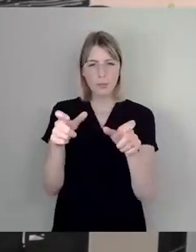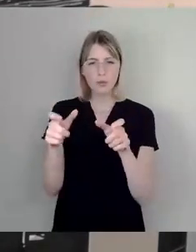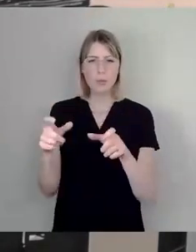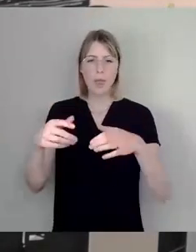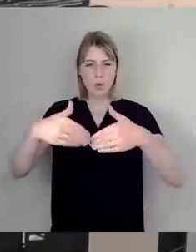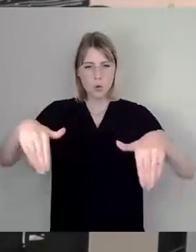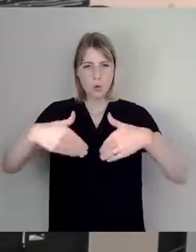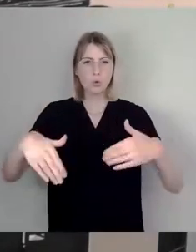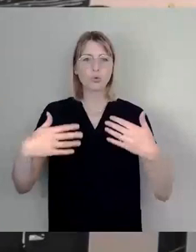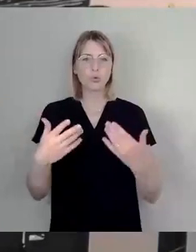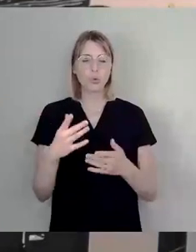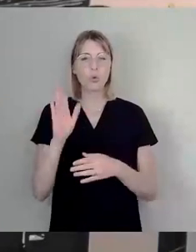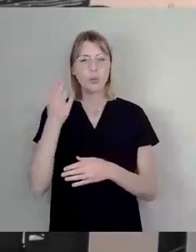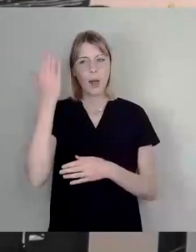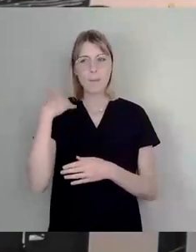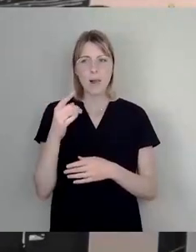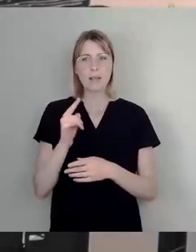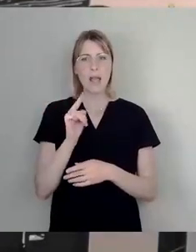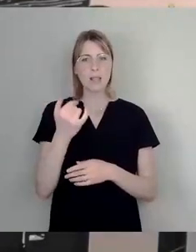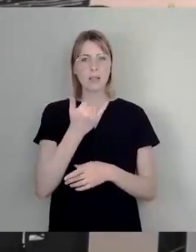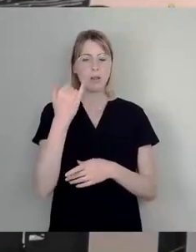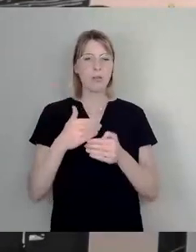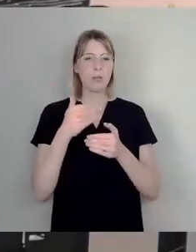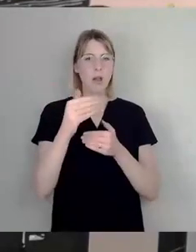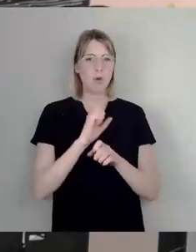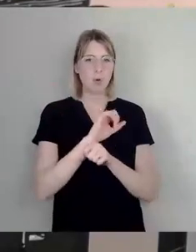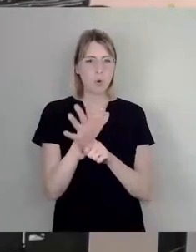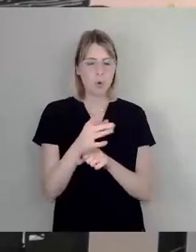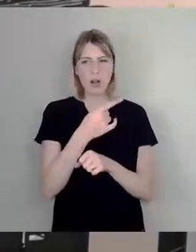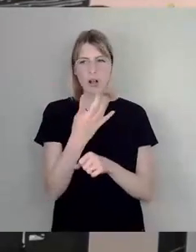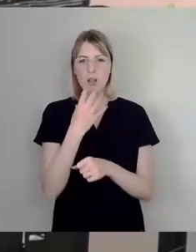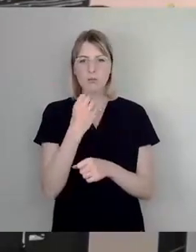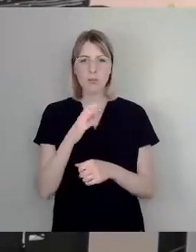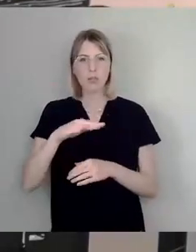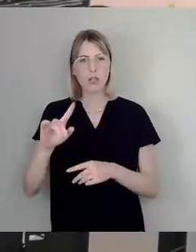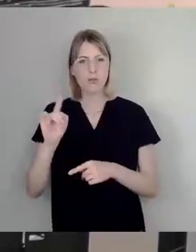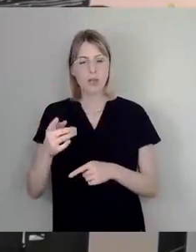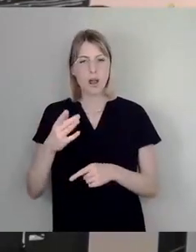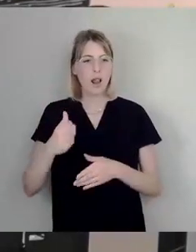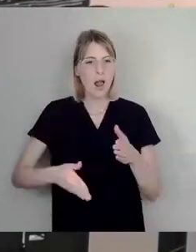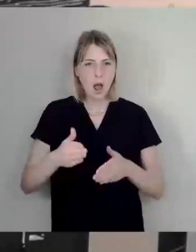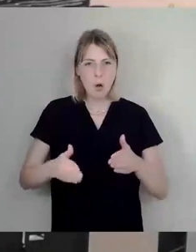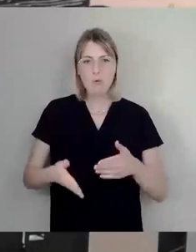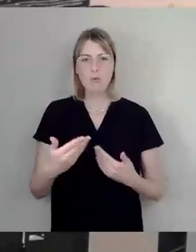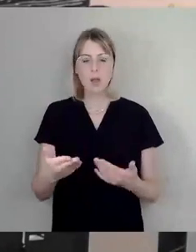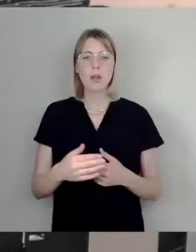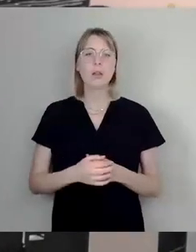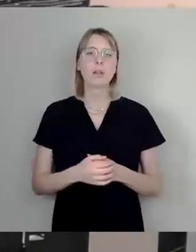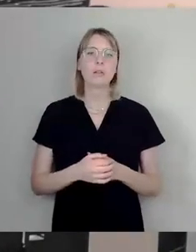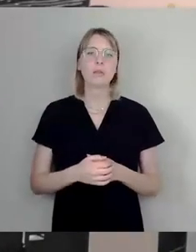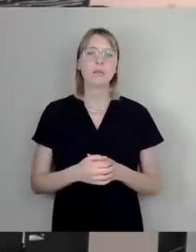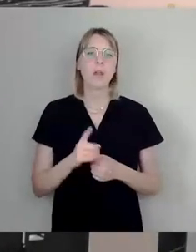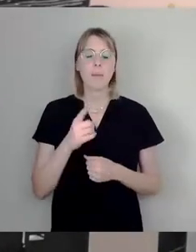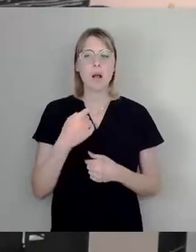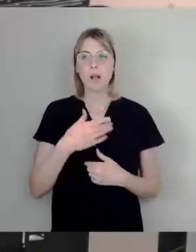erste Jahr nach Corona, wo man wieder will, dass Kinder laufen können. Die haben dann die Hände über den Kopf zusammengeschlagen und haben gesagt,